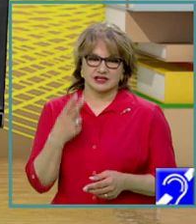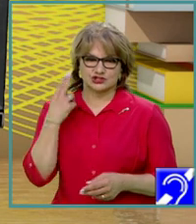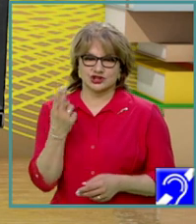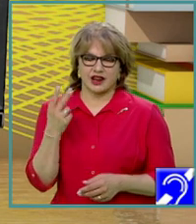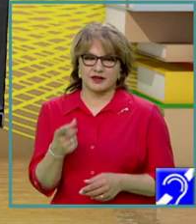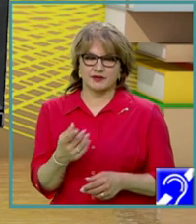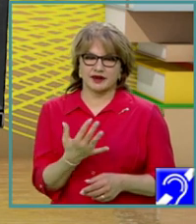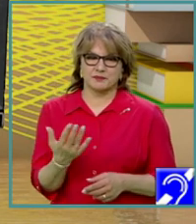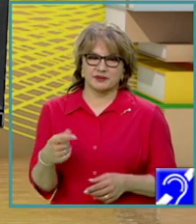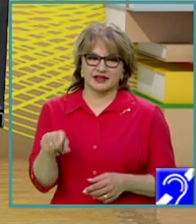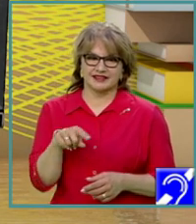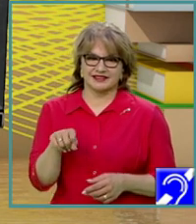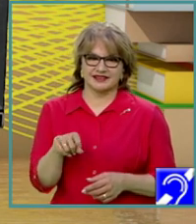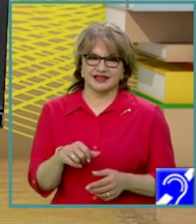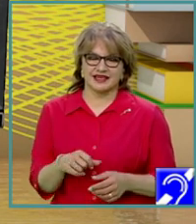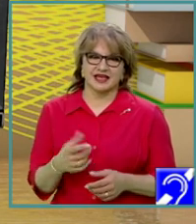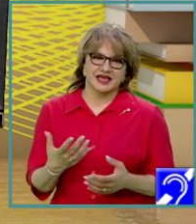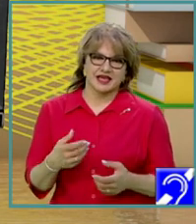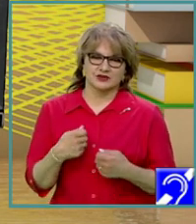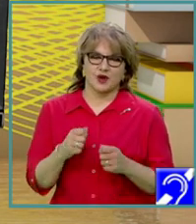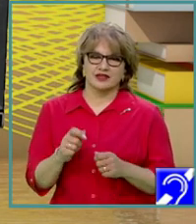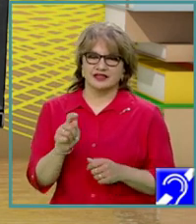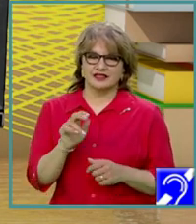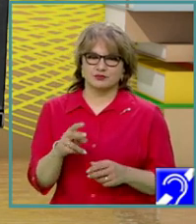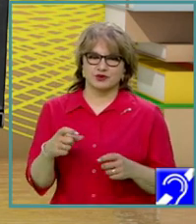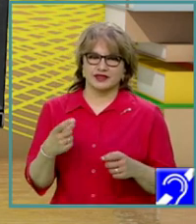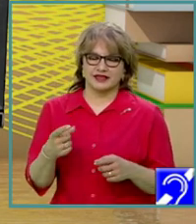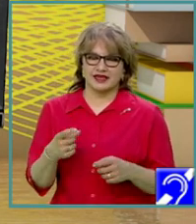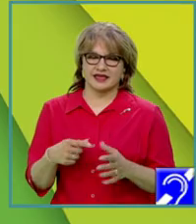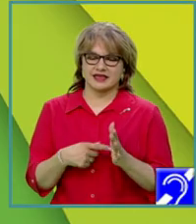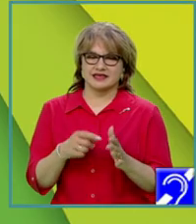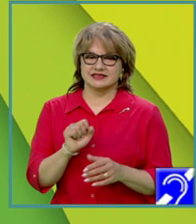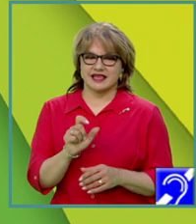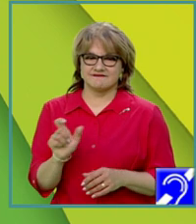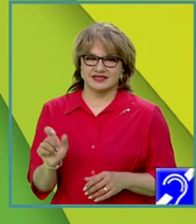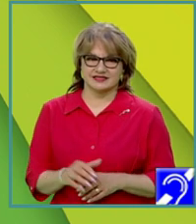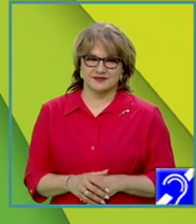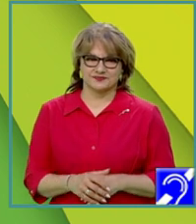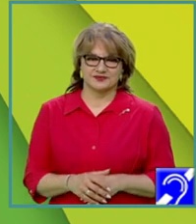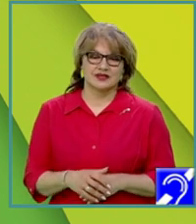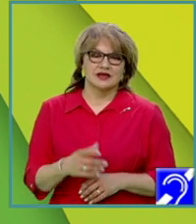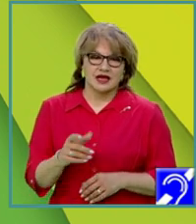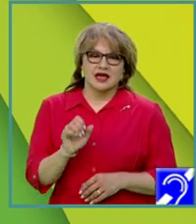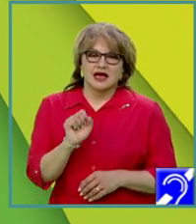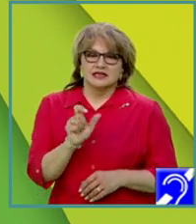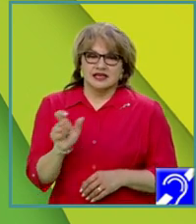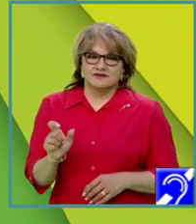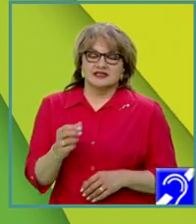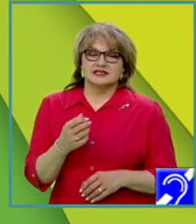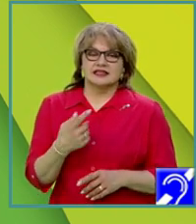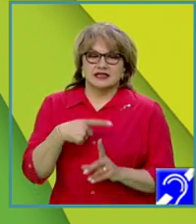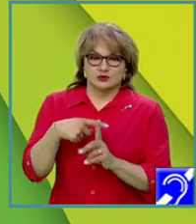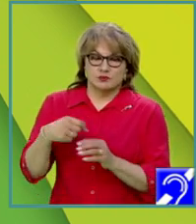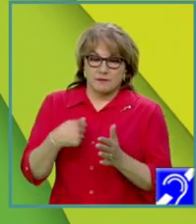printre, să zicem, toate tipurile de secvențe. Secvența de sumă maximă se